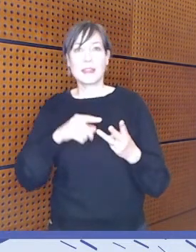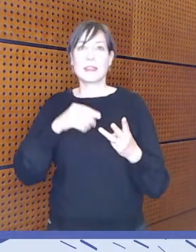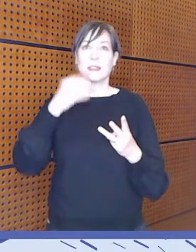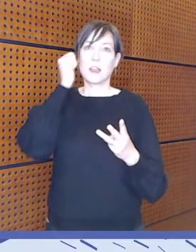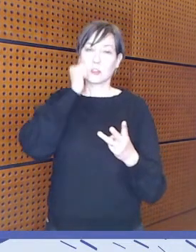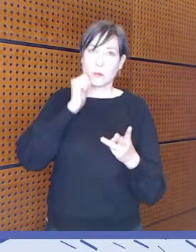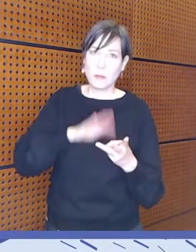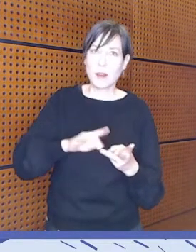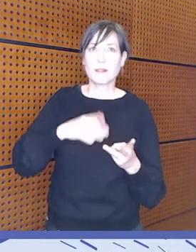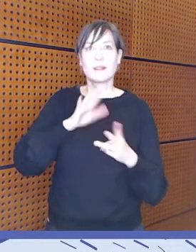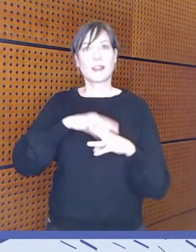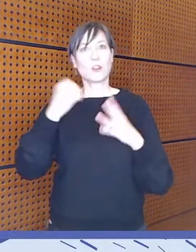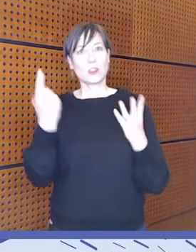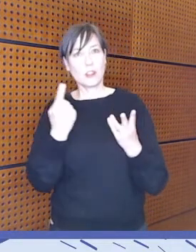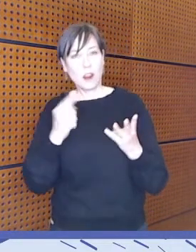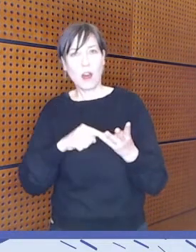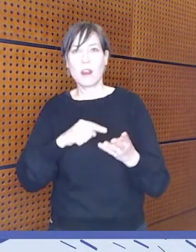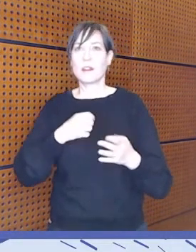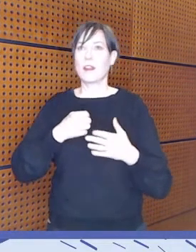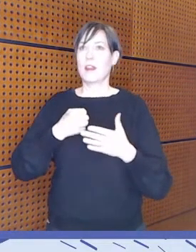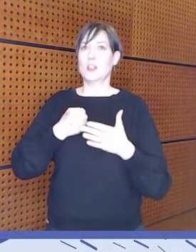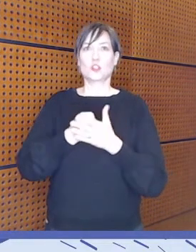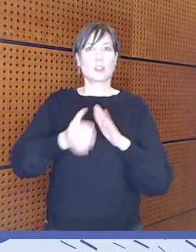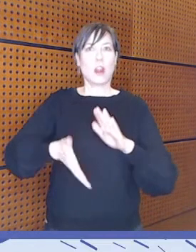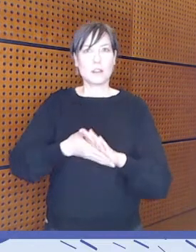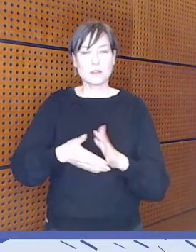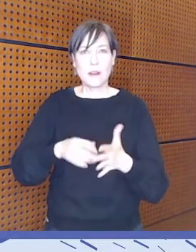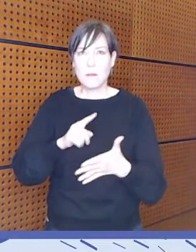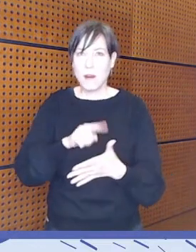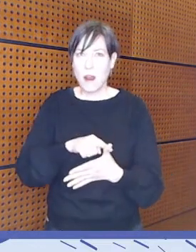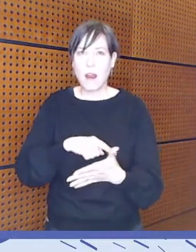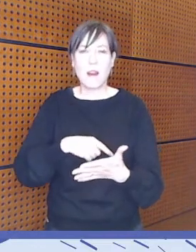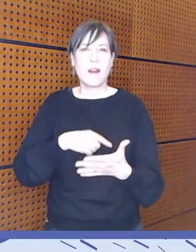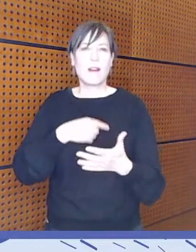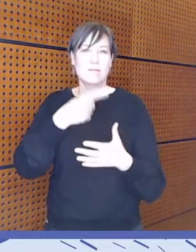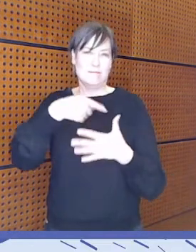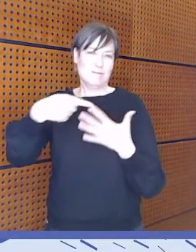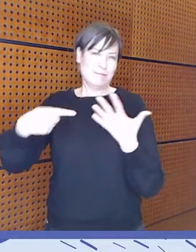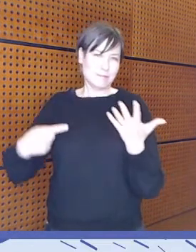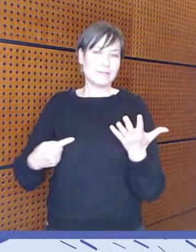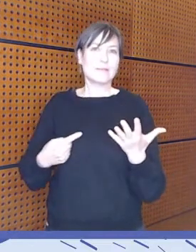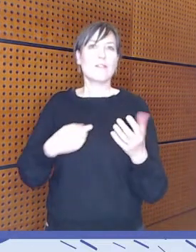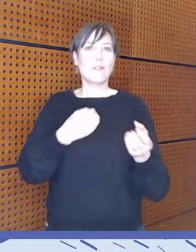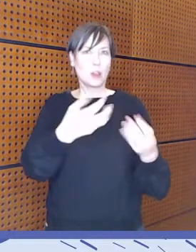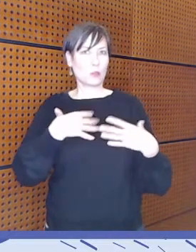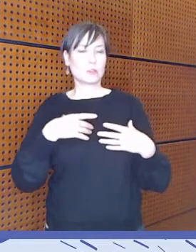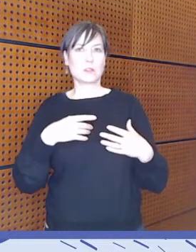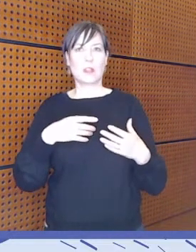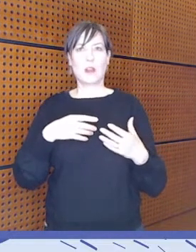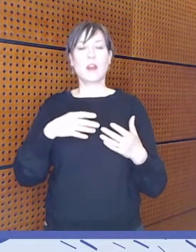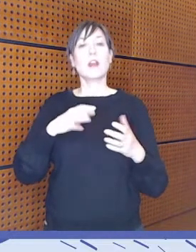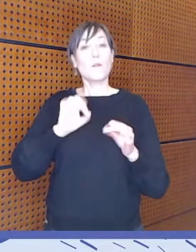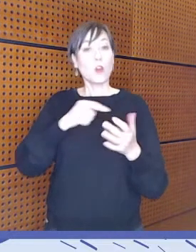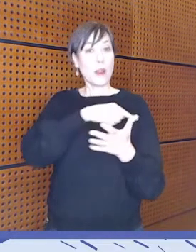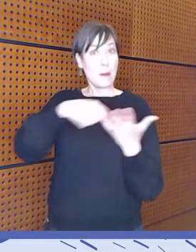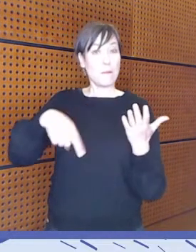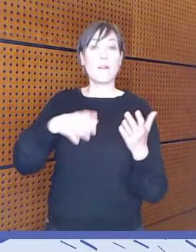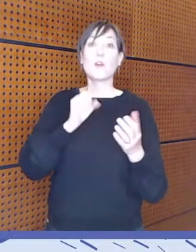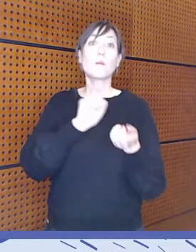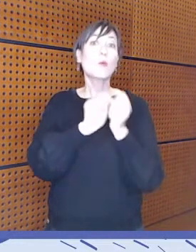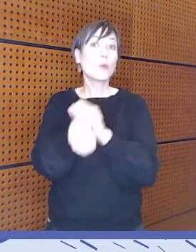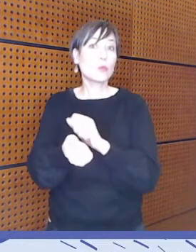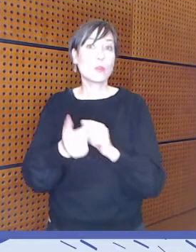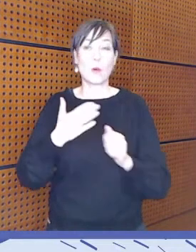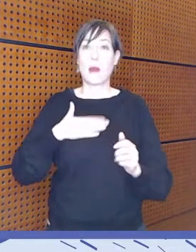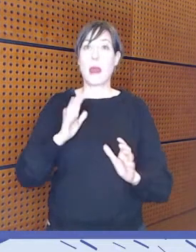terveydellinen tila, sosioekonomian asema muun muassa sellaisia. Nehän on niitä tekijöitä, jotka meillä voi myös vaihdella meidän elämänkaaren aikana. Ja tuolla